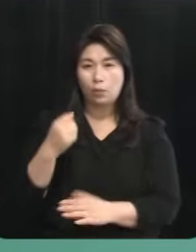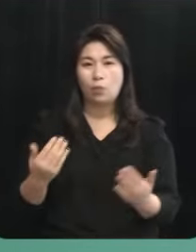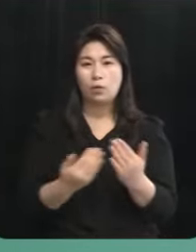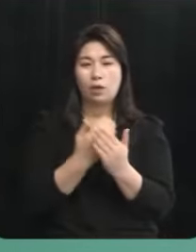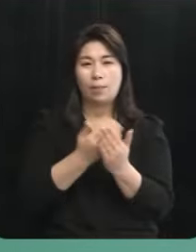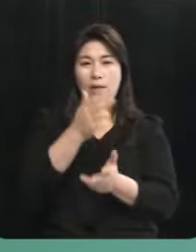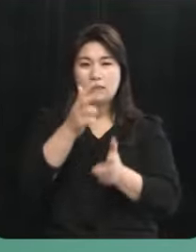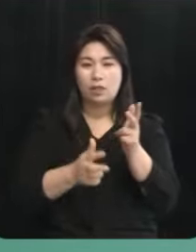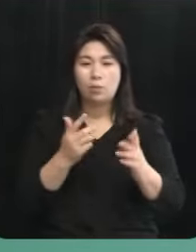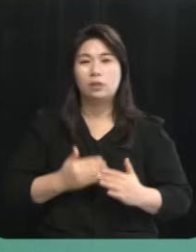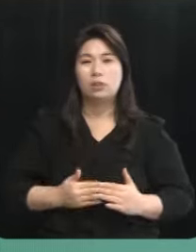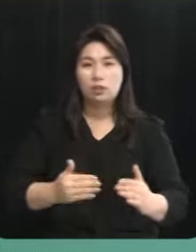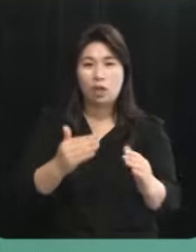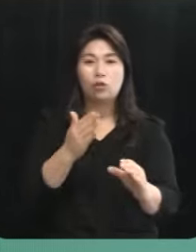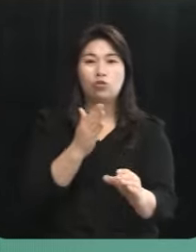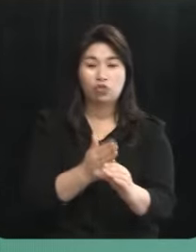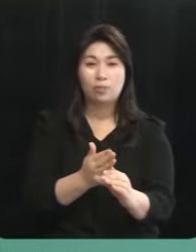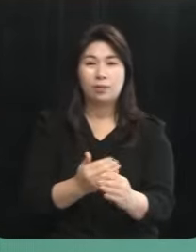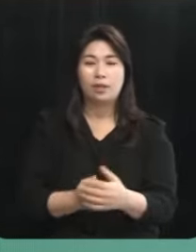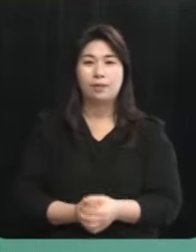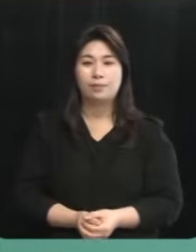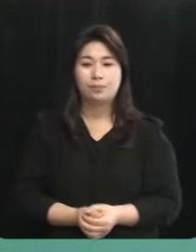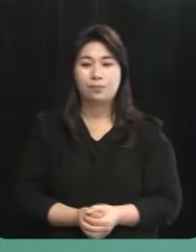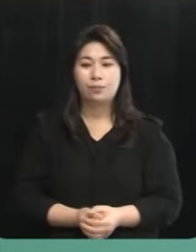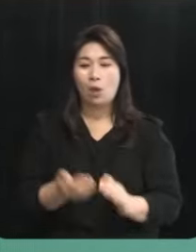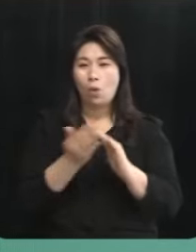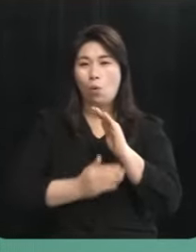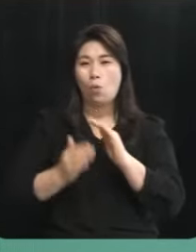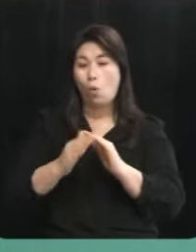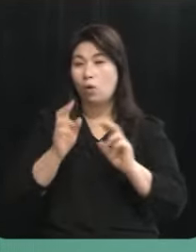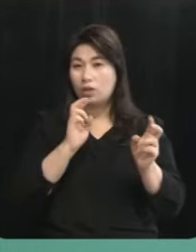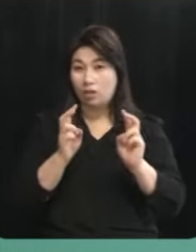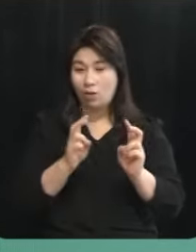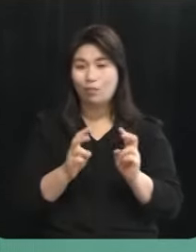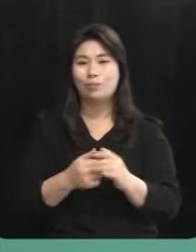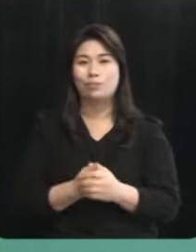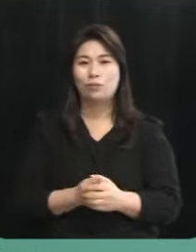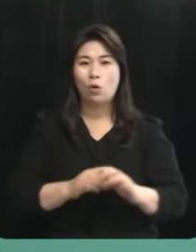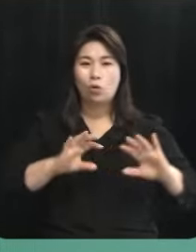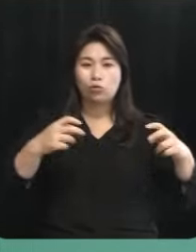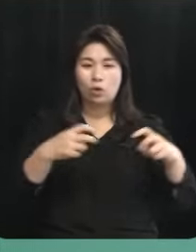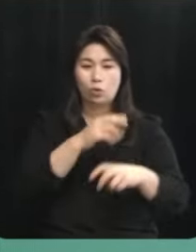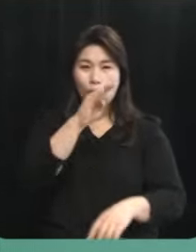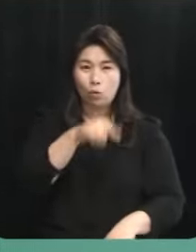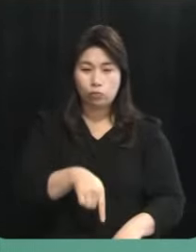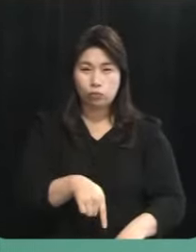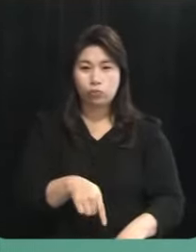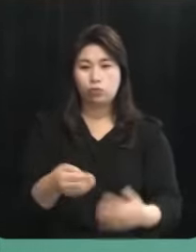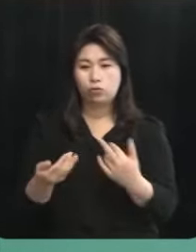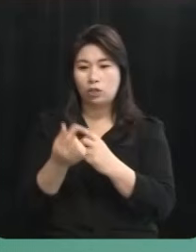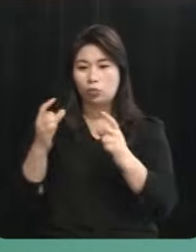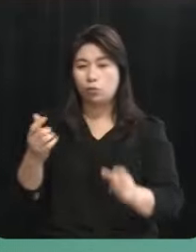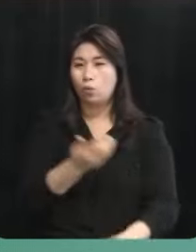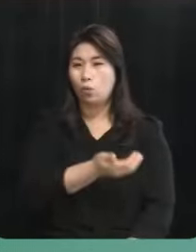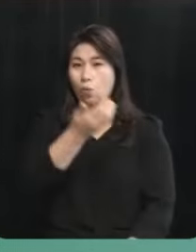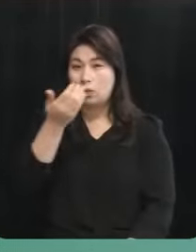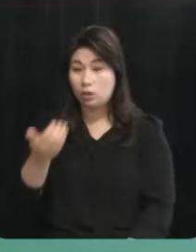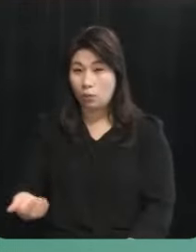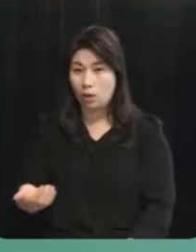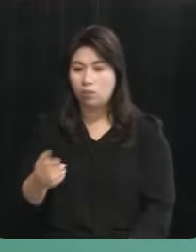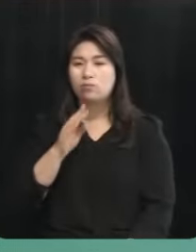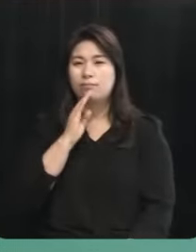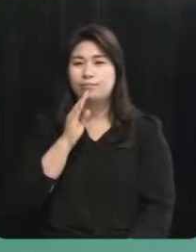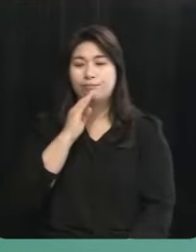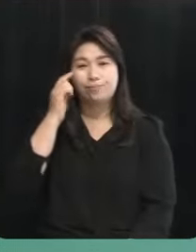산업을 진행하고 있는 기업입니다 공기업입니다 국토부에서 제주도로 이관하는 것이